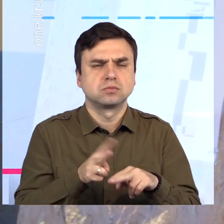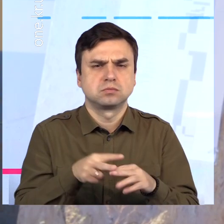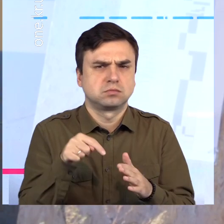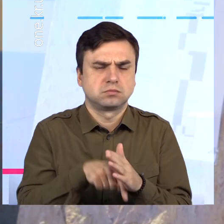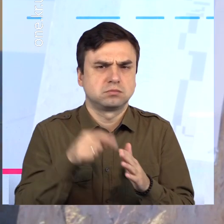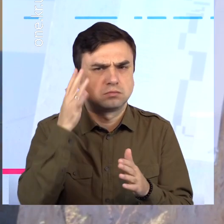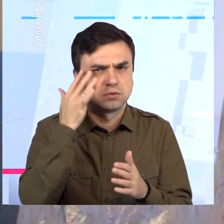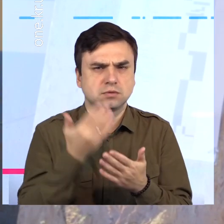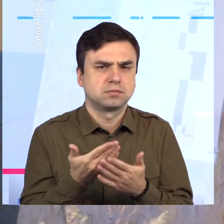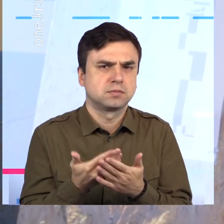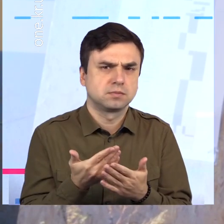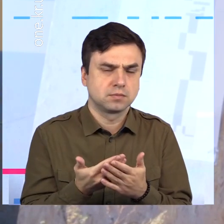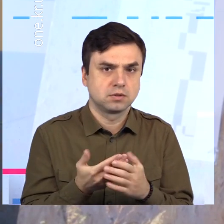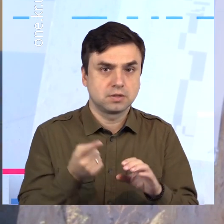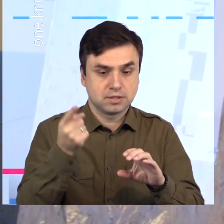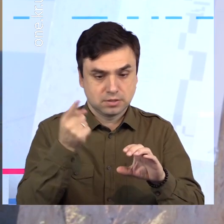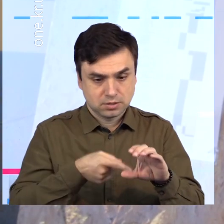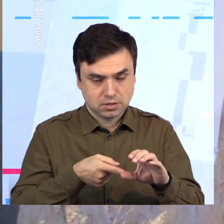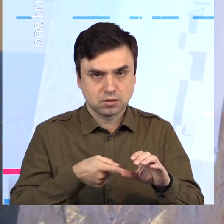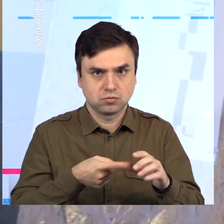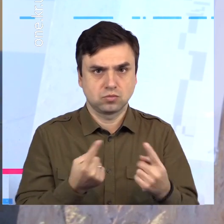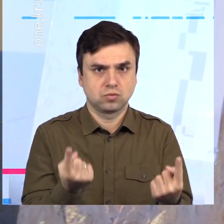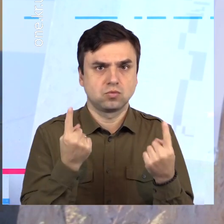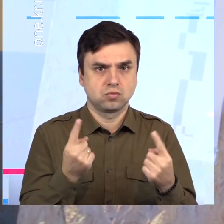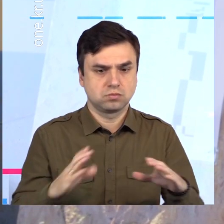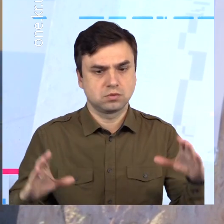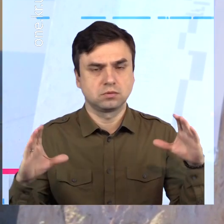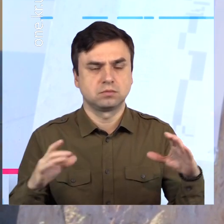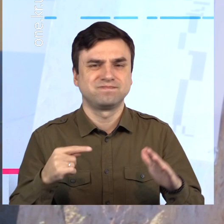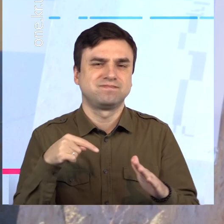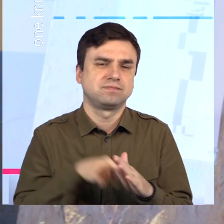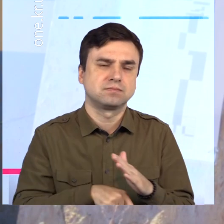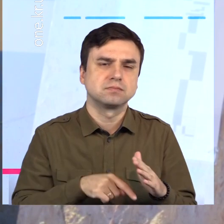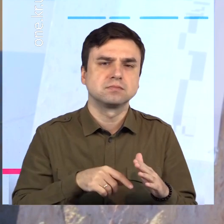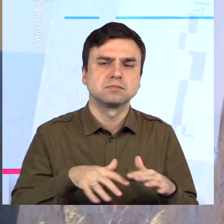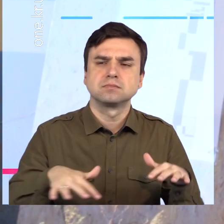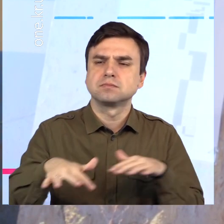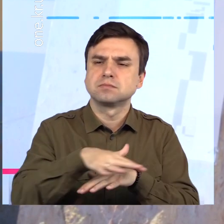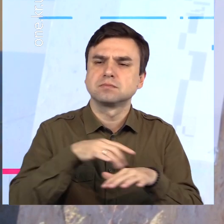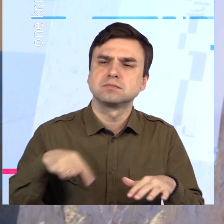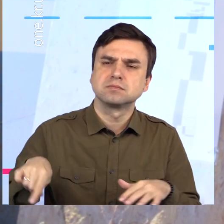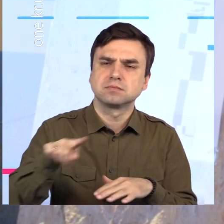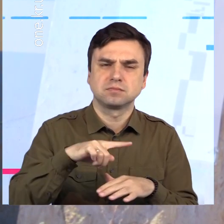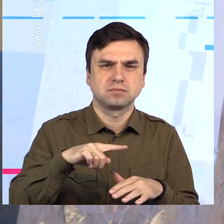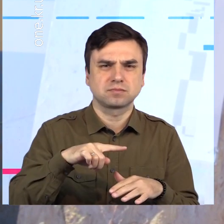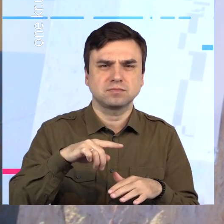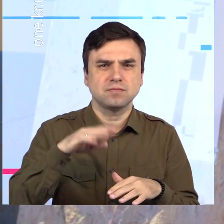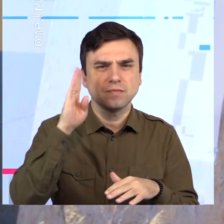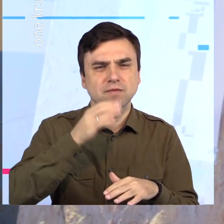діаметр говорить про те, що фактично ця система водовідведення забезпечує стабільне